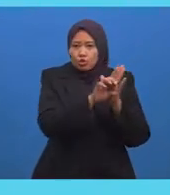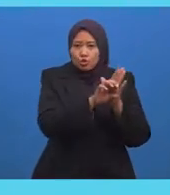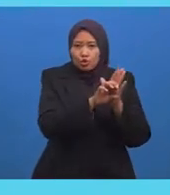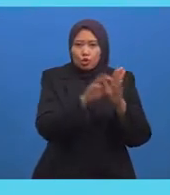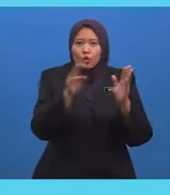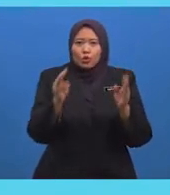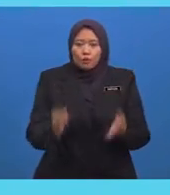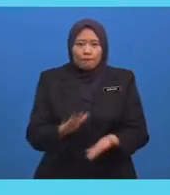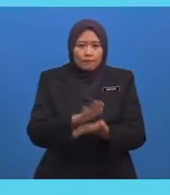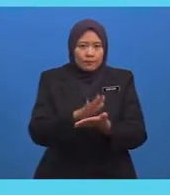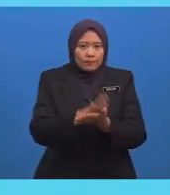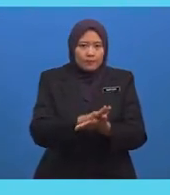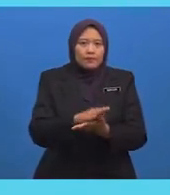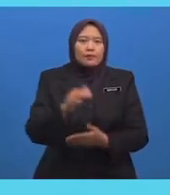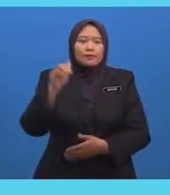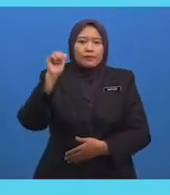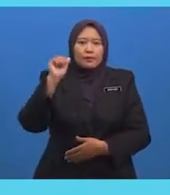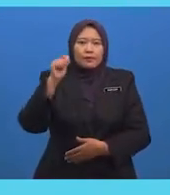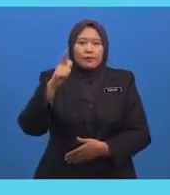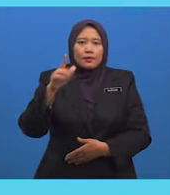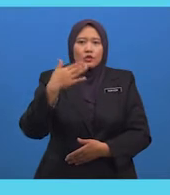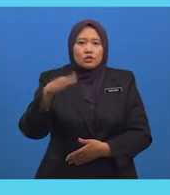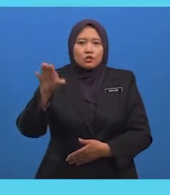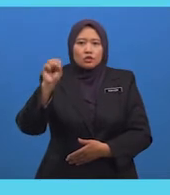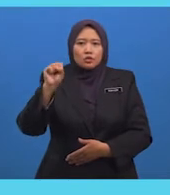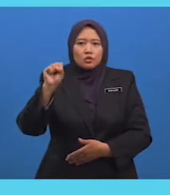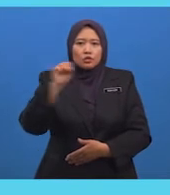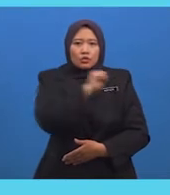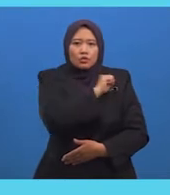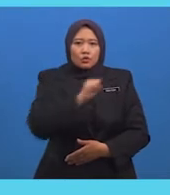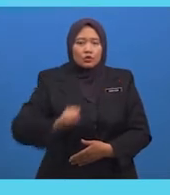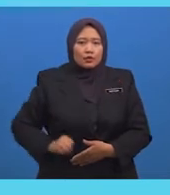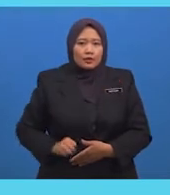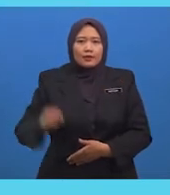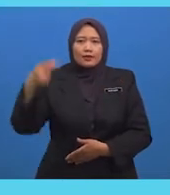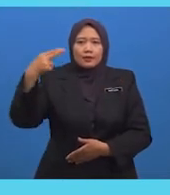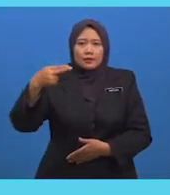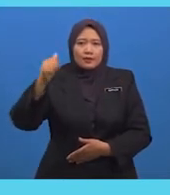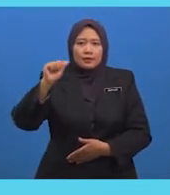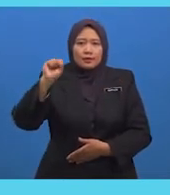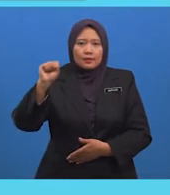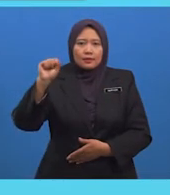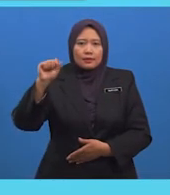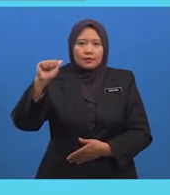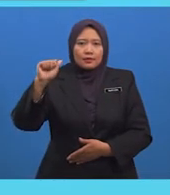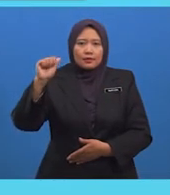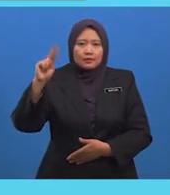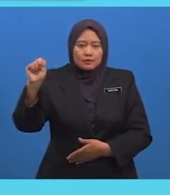Madrasah Al-Kamiliyah Dan Madrasah Al-Salihiah